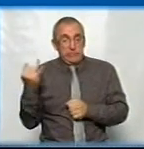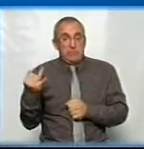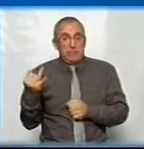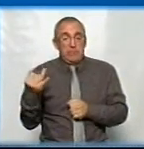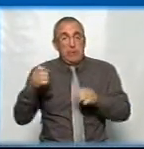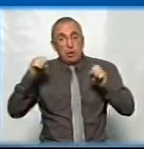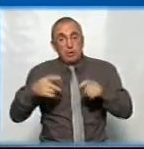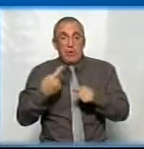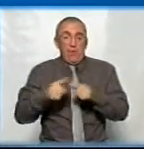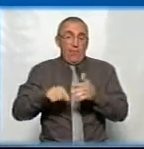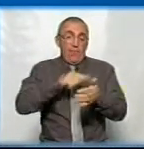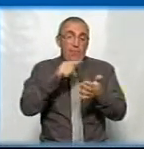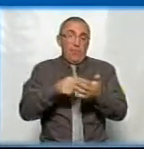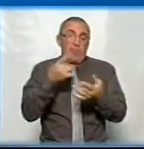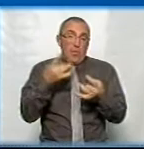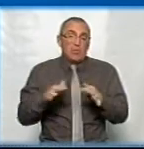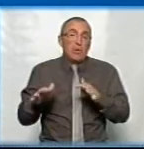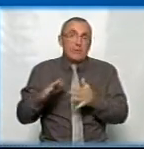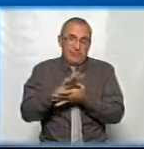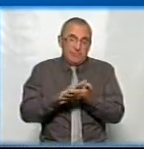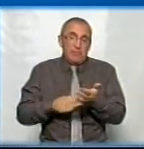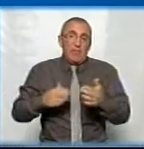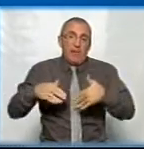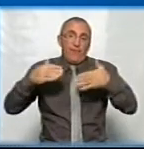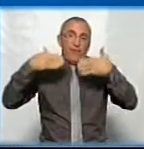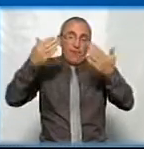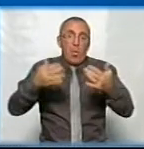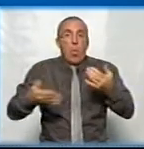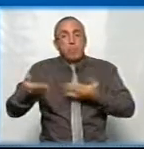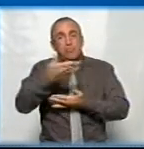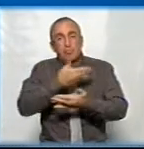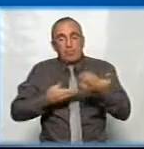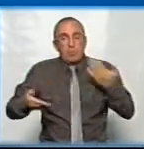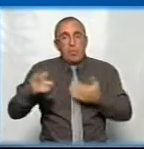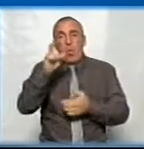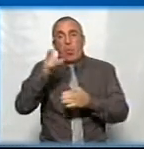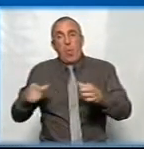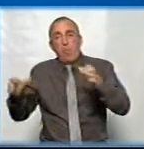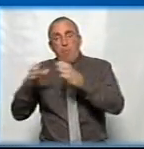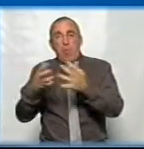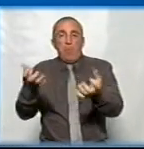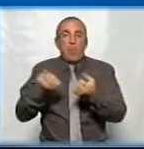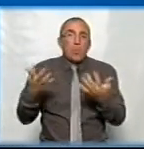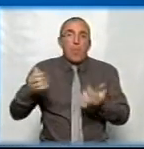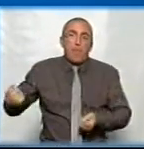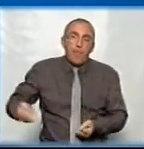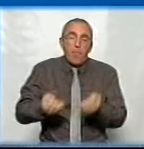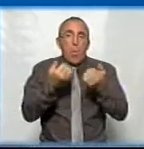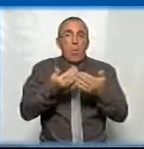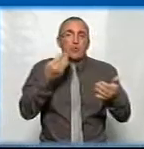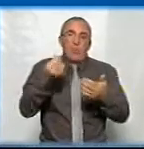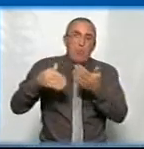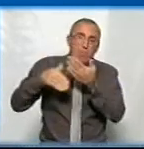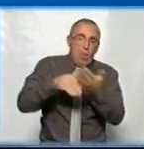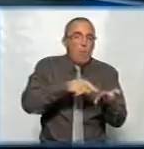рішенні цього питання, вони повинні просто следувати далі, відвігатися на обсуждення в громаді, получати якусь підтримку від спонсорів, від